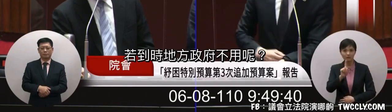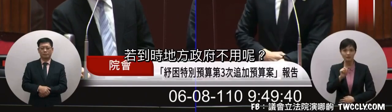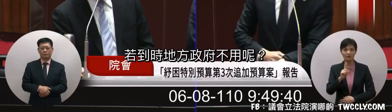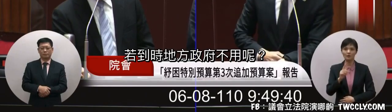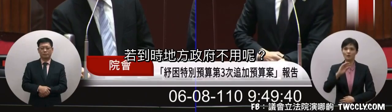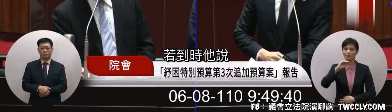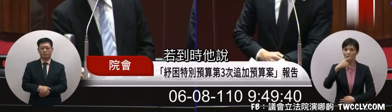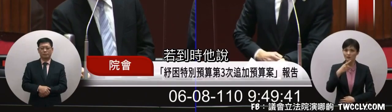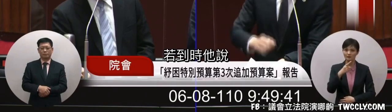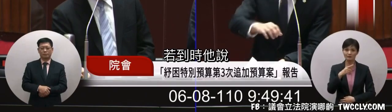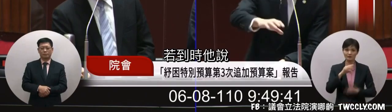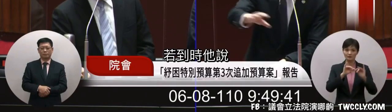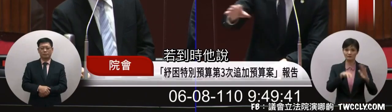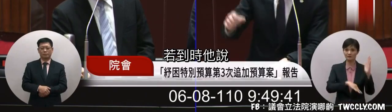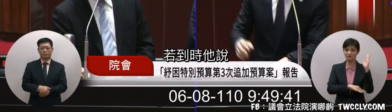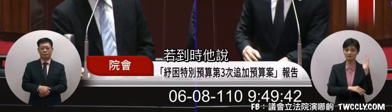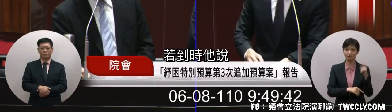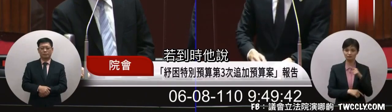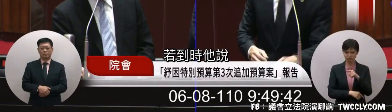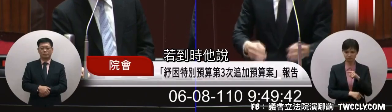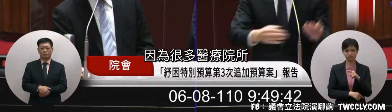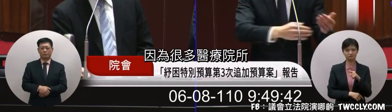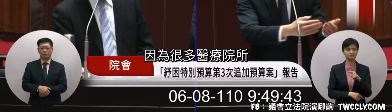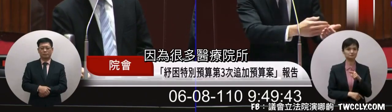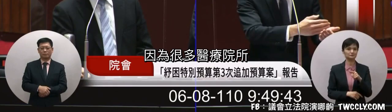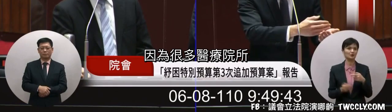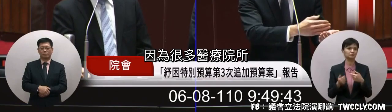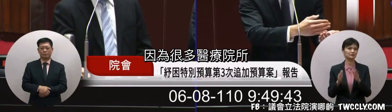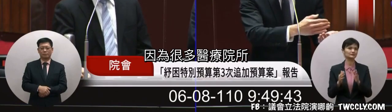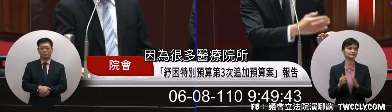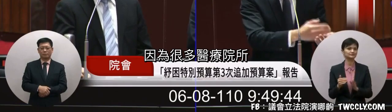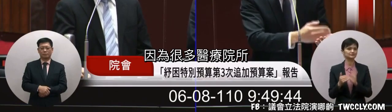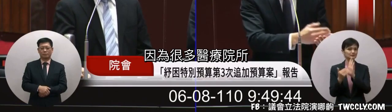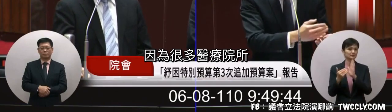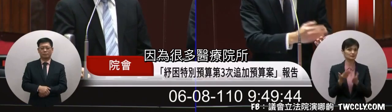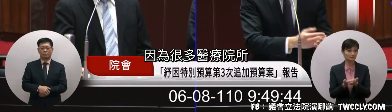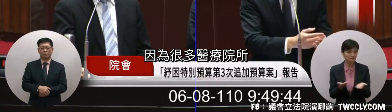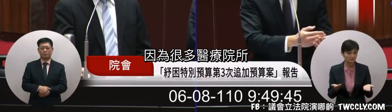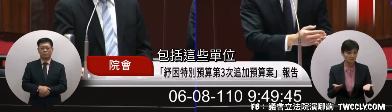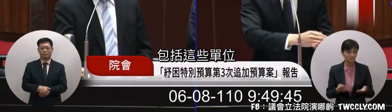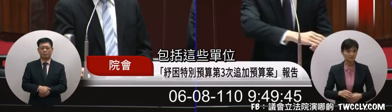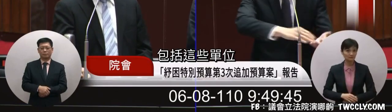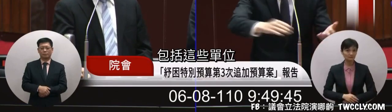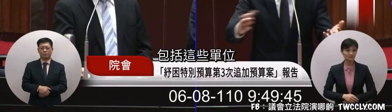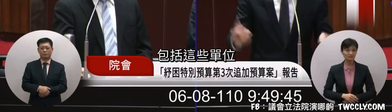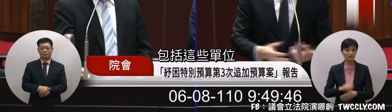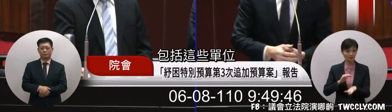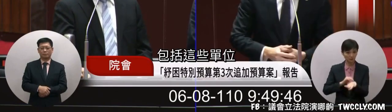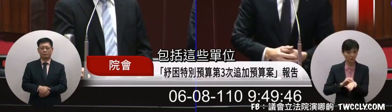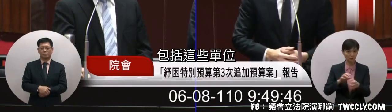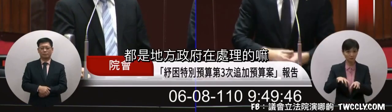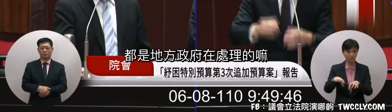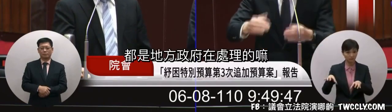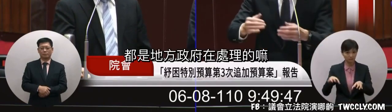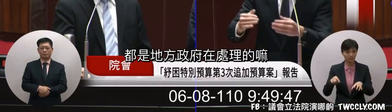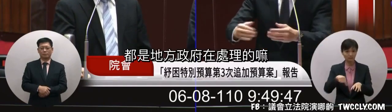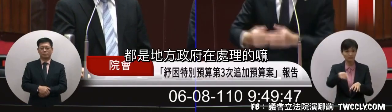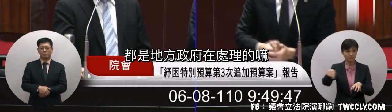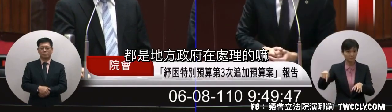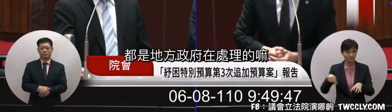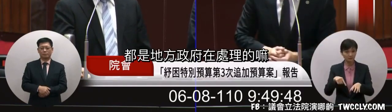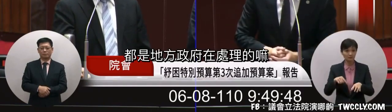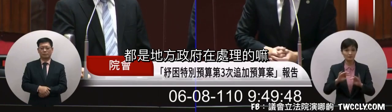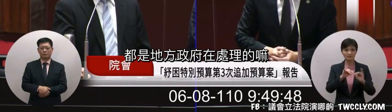政府不要用如果有時候他說因為很多醫療包括這些單位都是